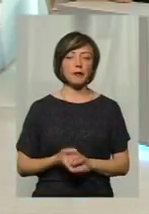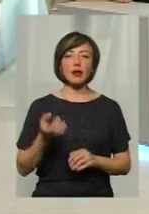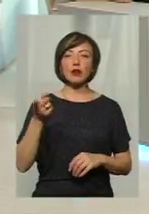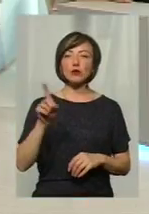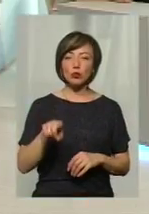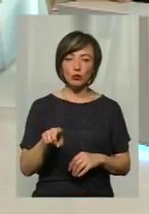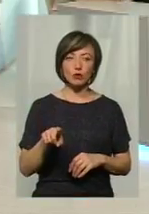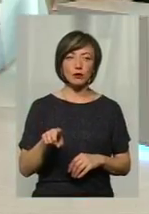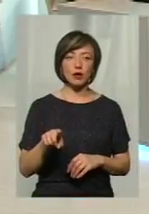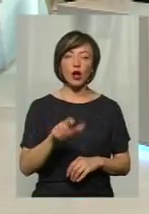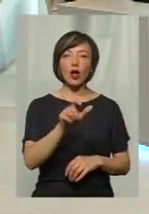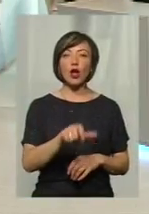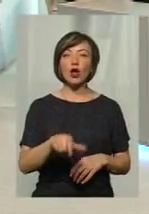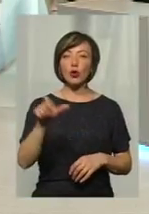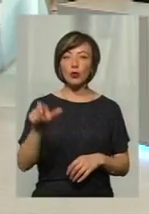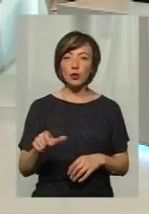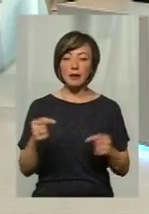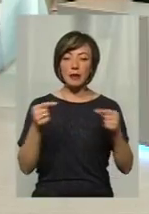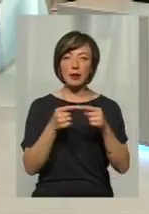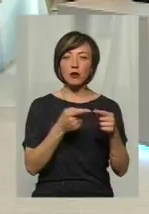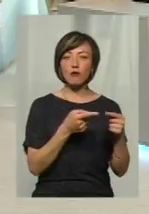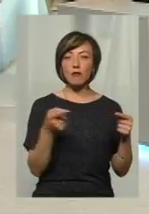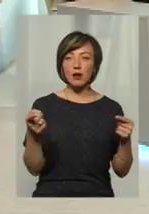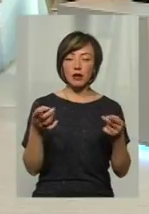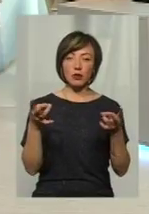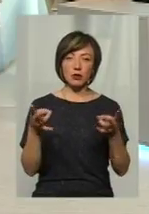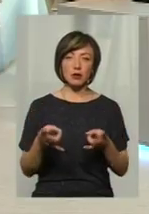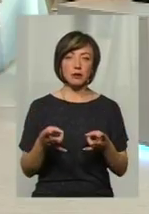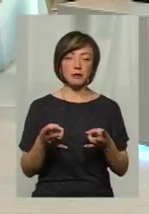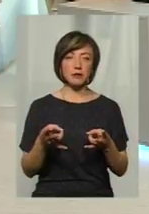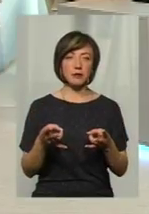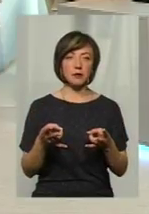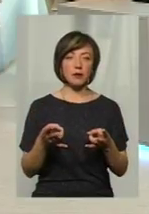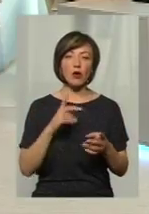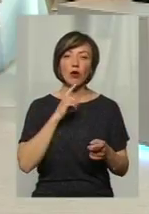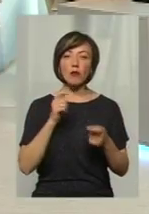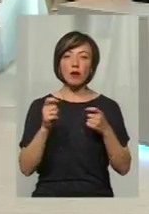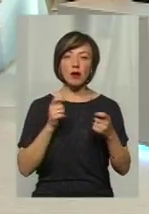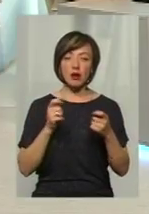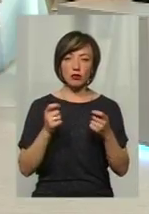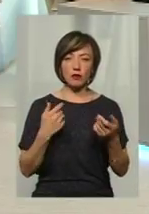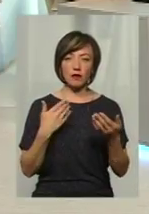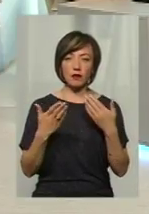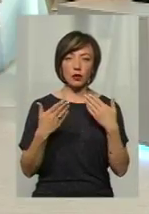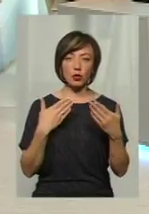Тому людям іменно в цей період потрібно обережно ставитись